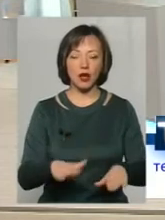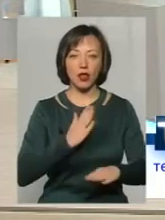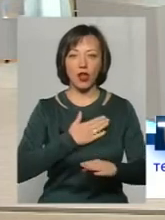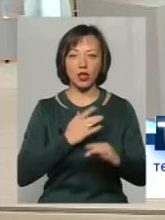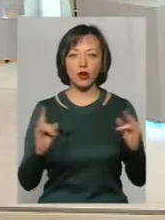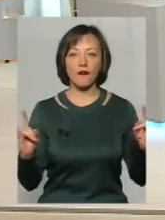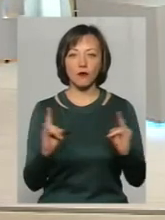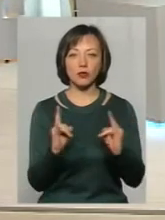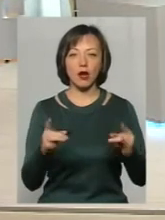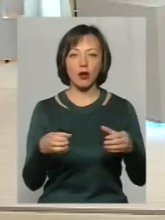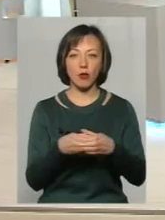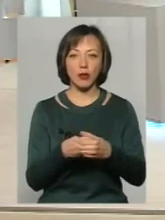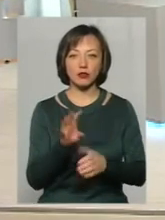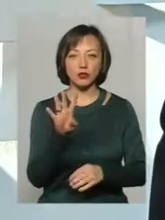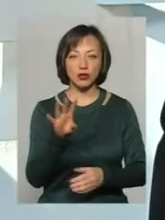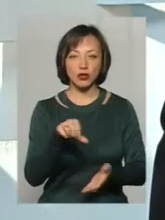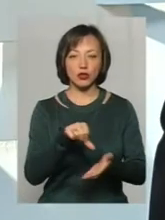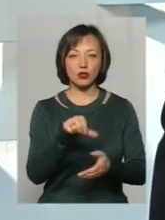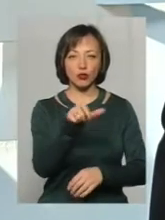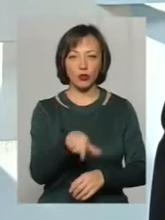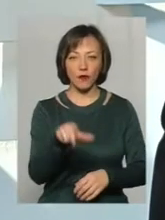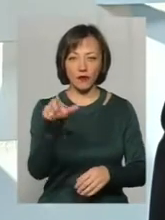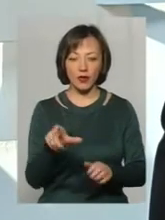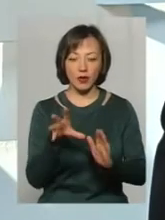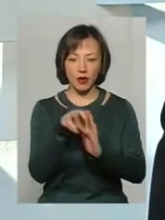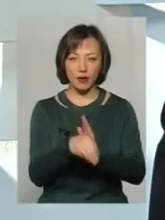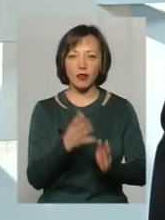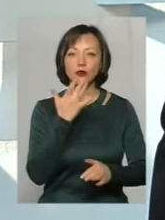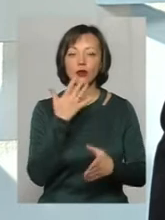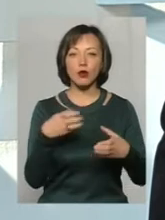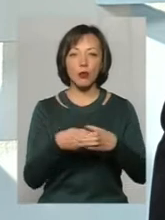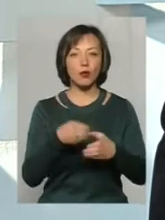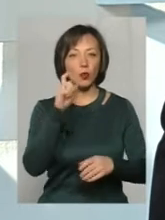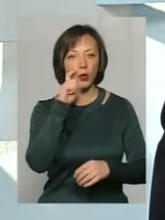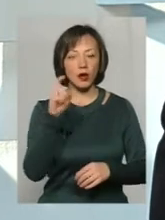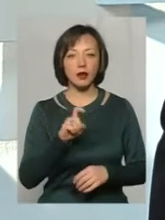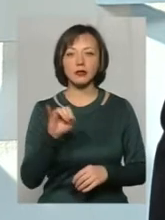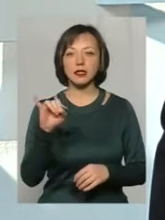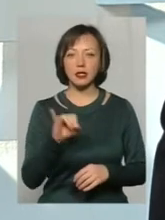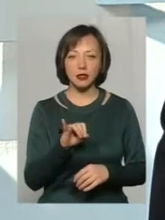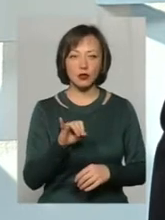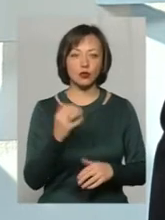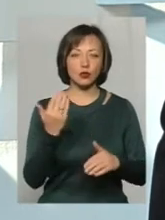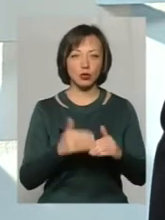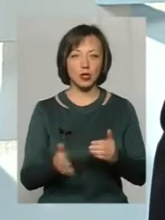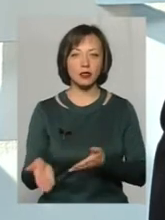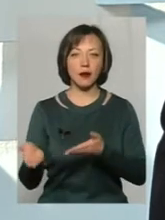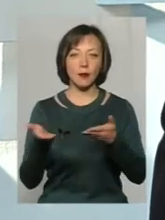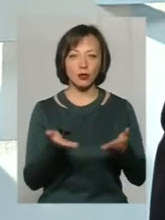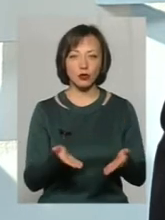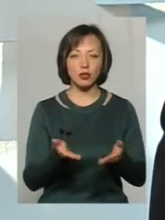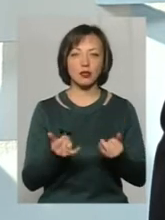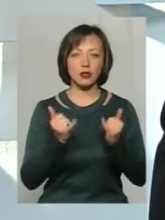представила чотири чоловіка в склад національної збірної команди України, і вони вже запрошені для